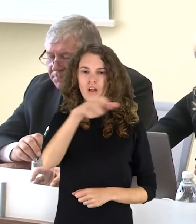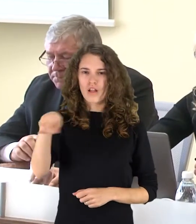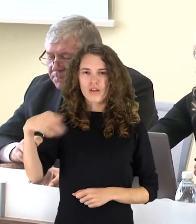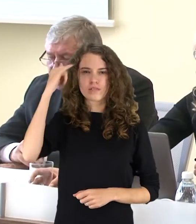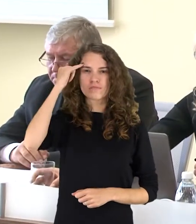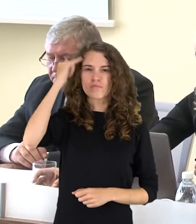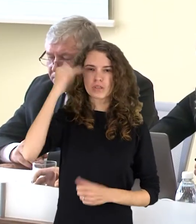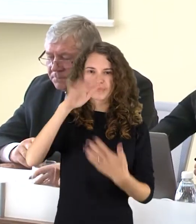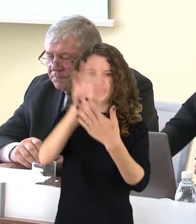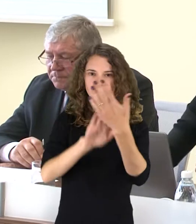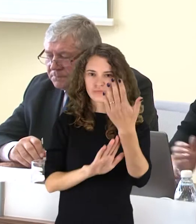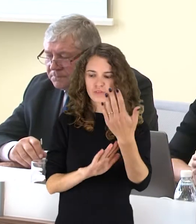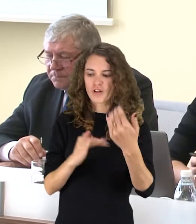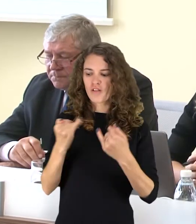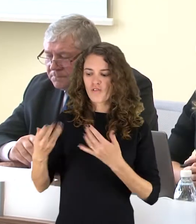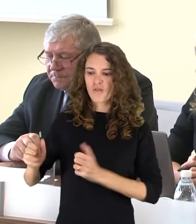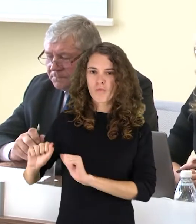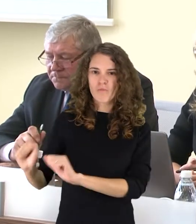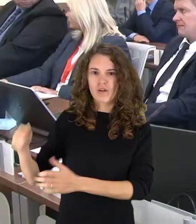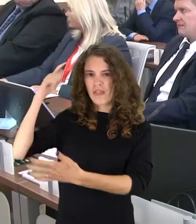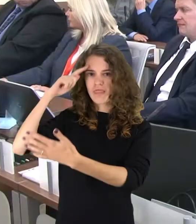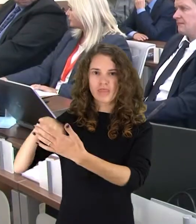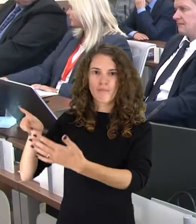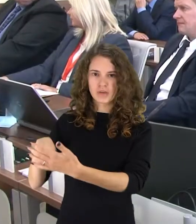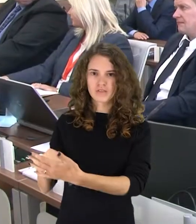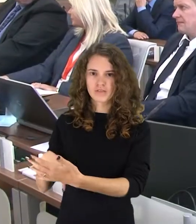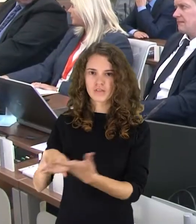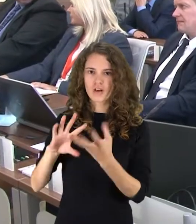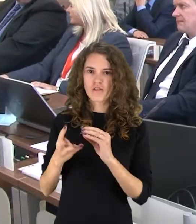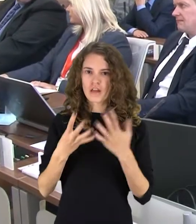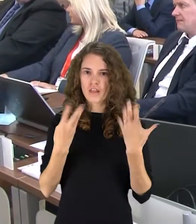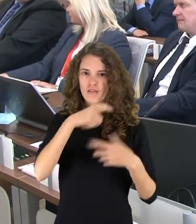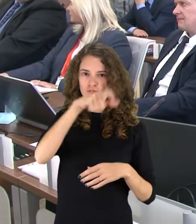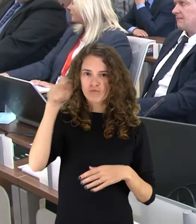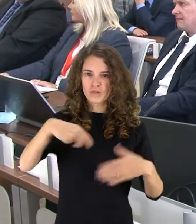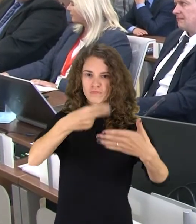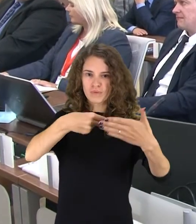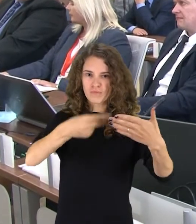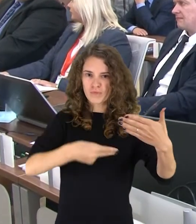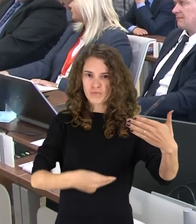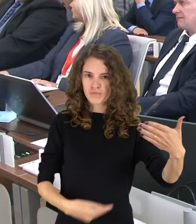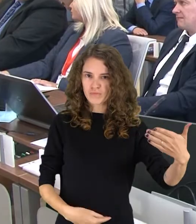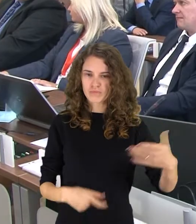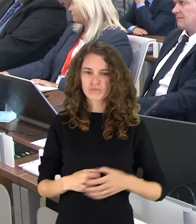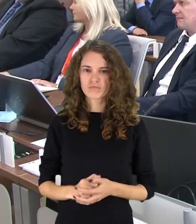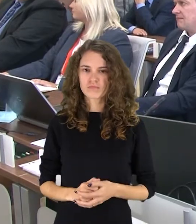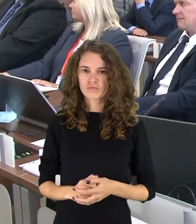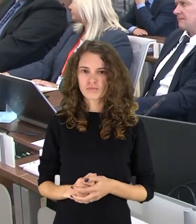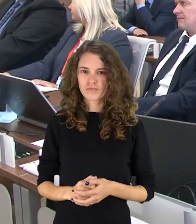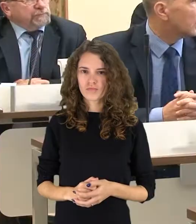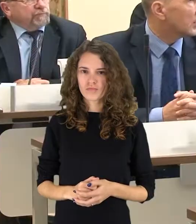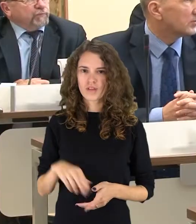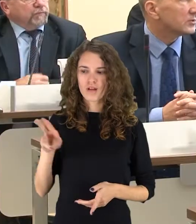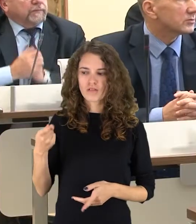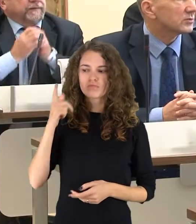inicijavo pozicinio socialdemokratų ir konservatorių frakcijos. Deviniu politikai pasirašė po interpelacijos tekstu ir išreiškė nepasitikėjimą vice mero.